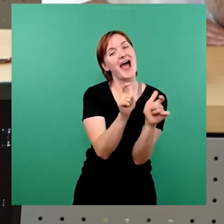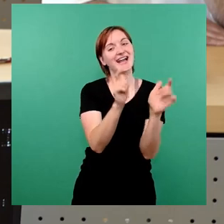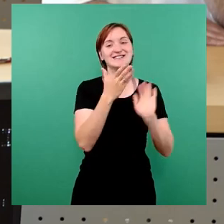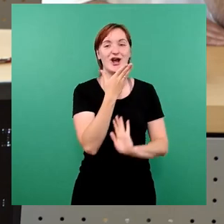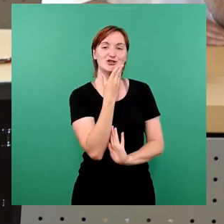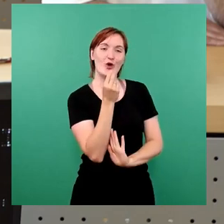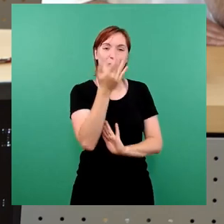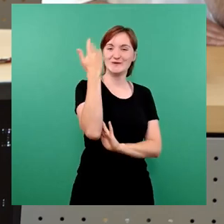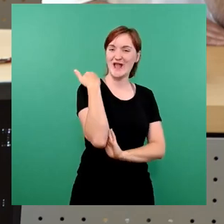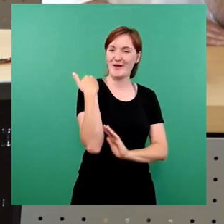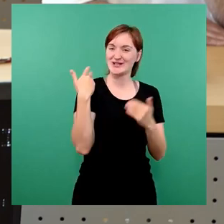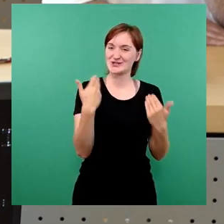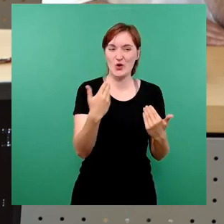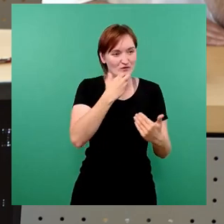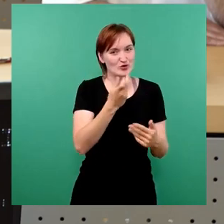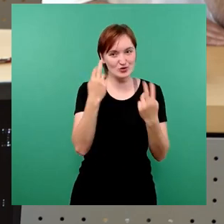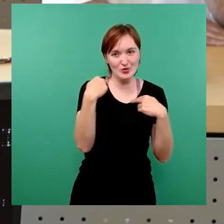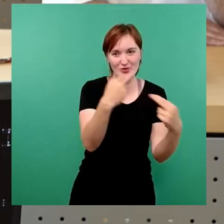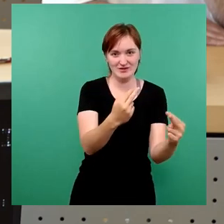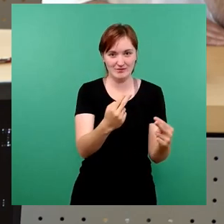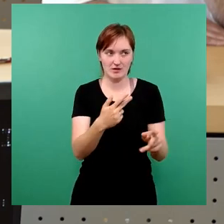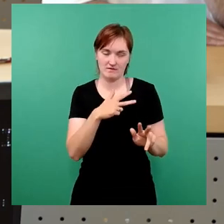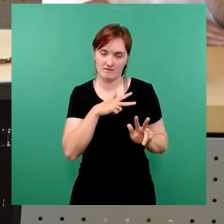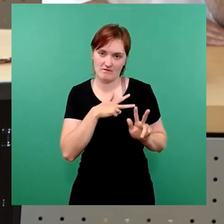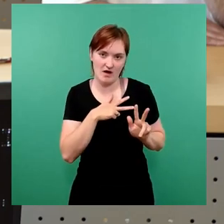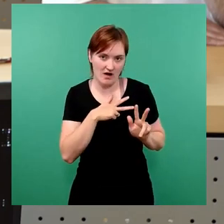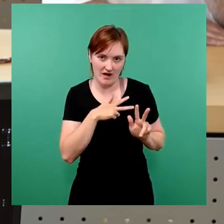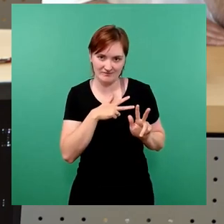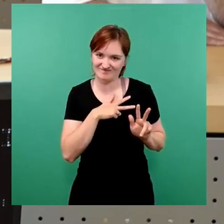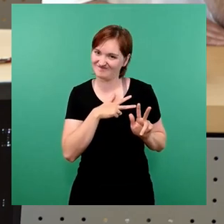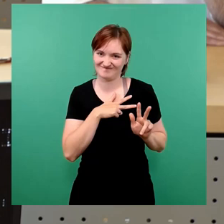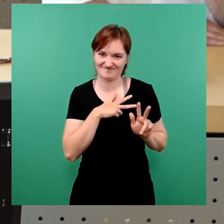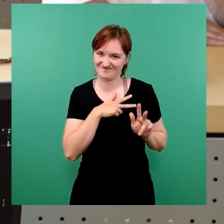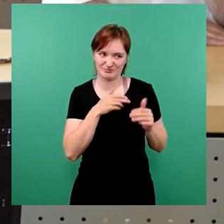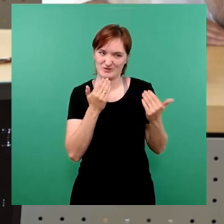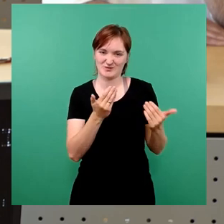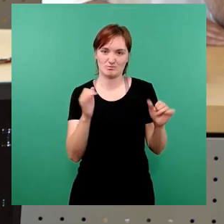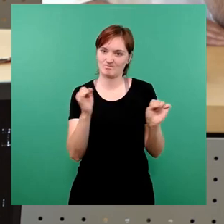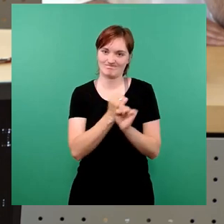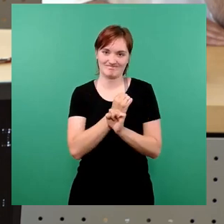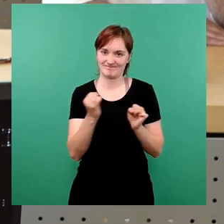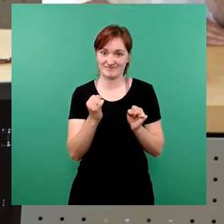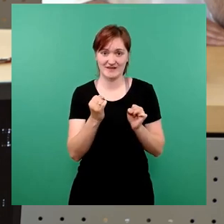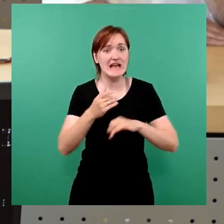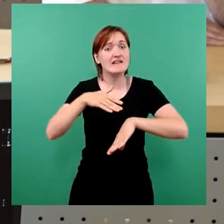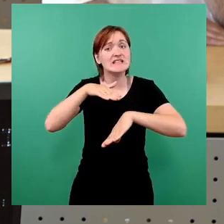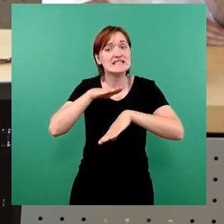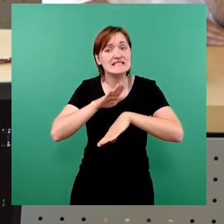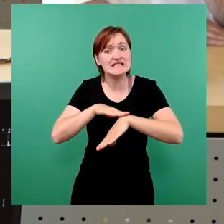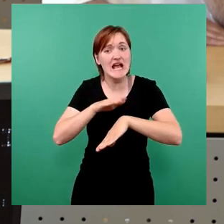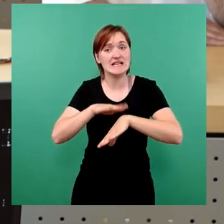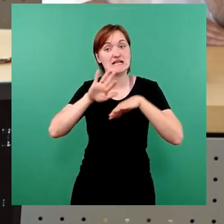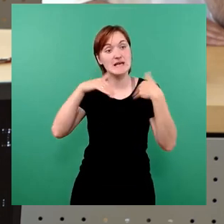war, ich will mal kurz sagen, das ist ein ziemlich naiver Ansatz. Jede Zeit hat ihre Feste.